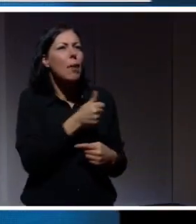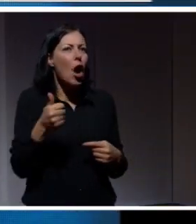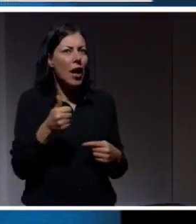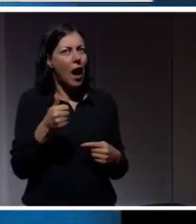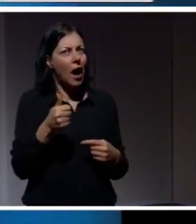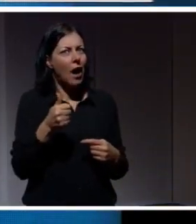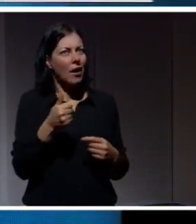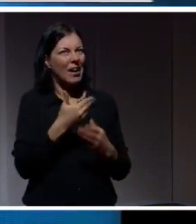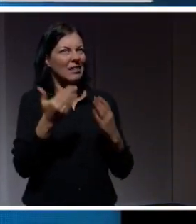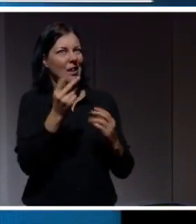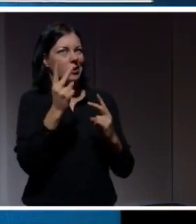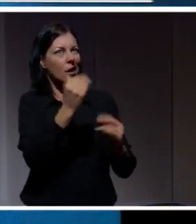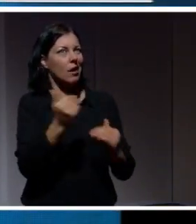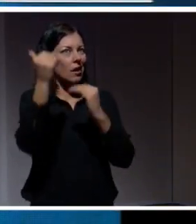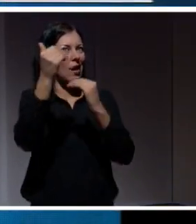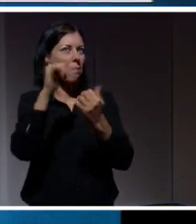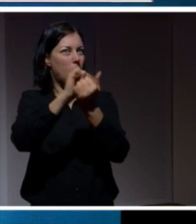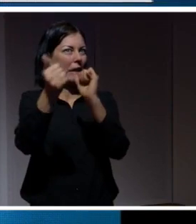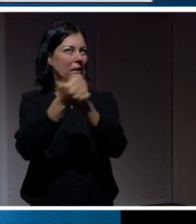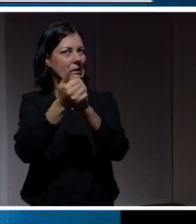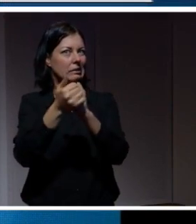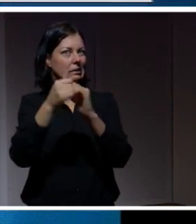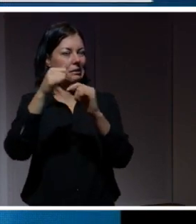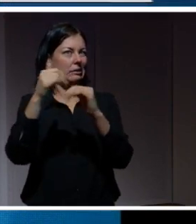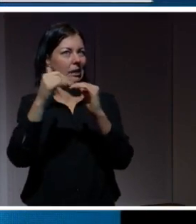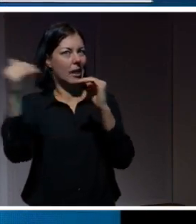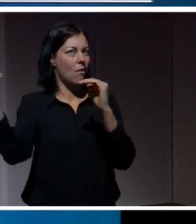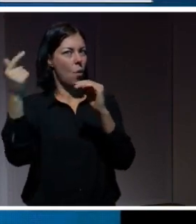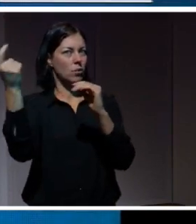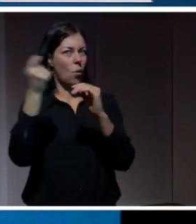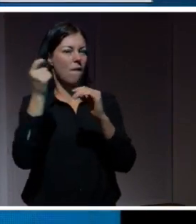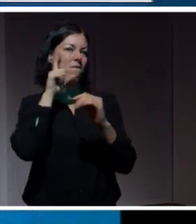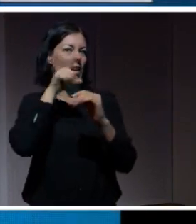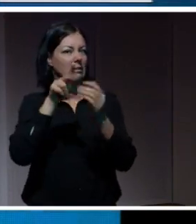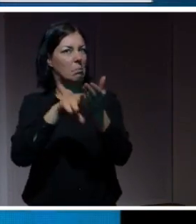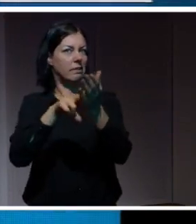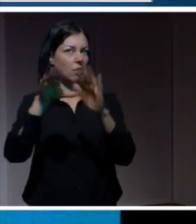tala om på den politiska nivån men att göra sådana här falska videobevis över saker som har hänt eller inte hänt.